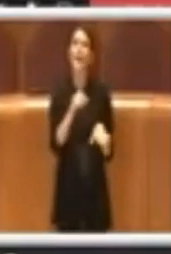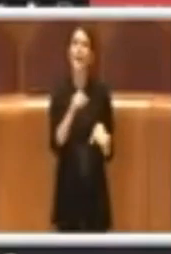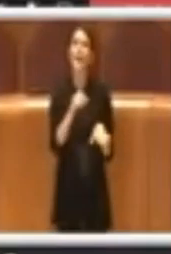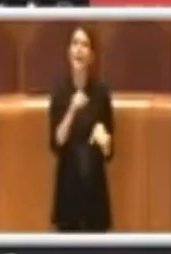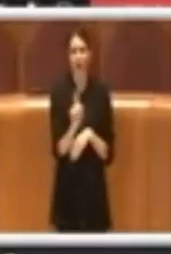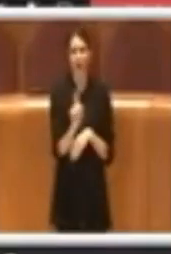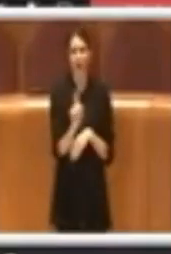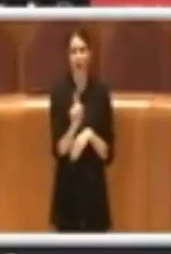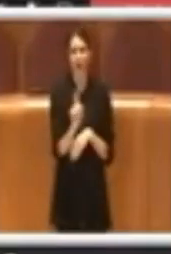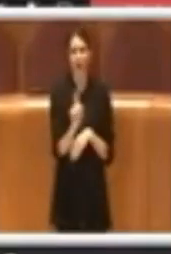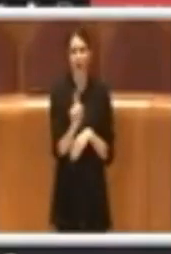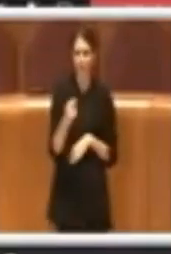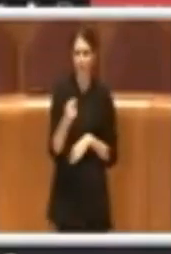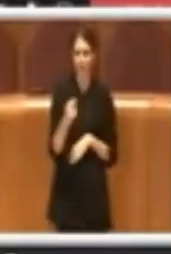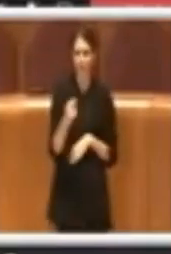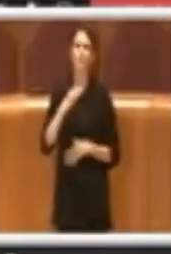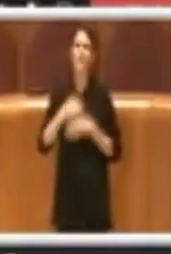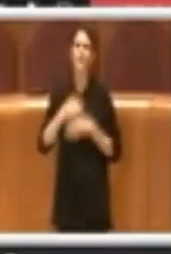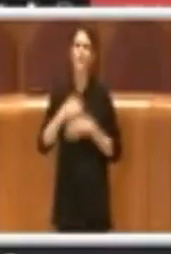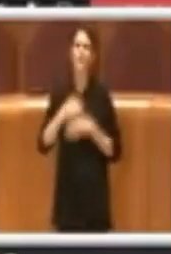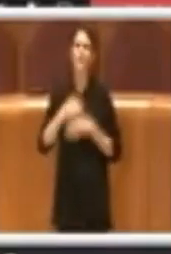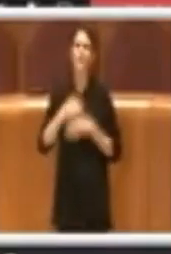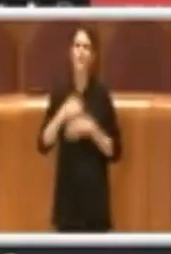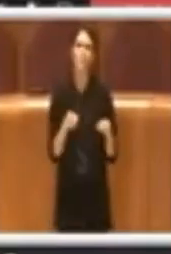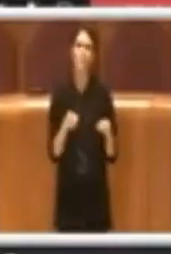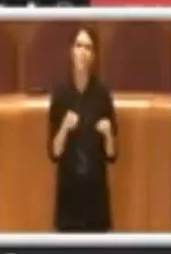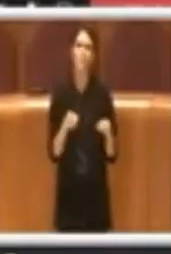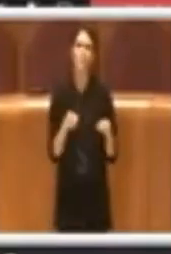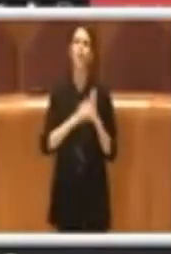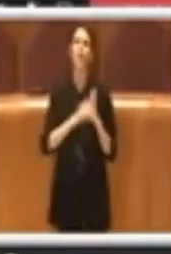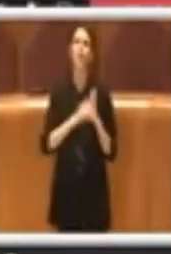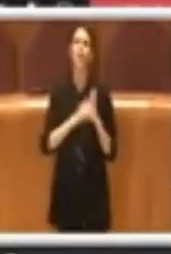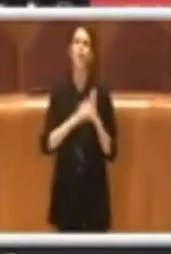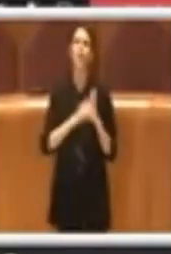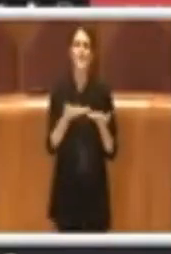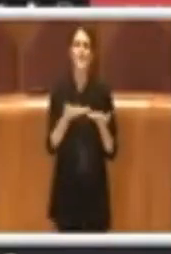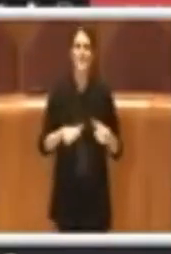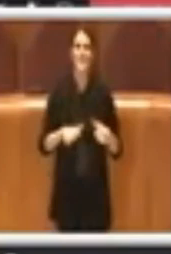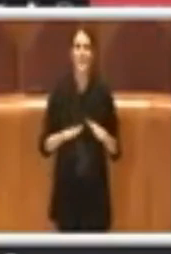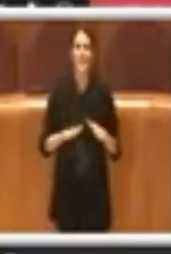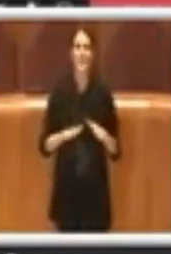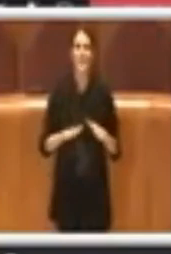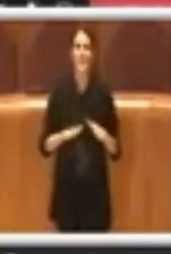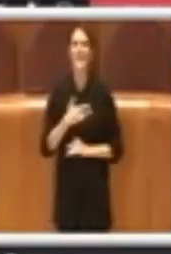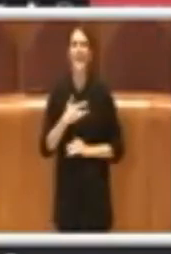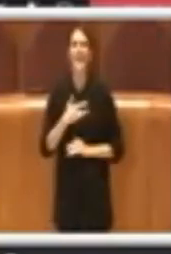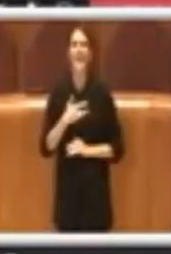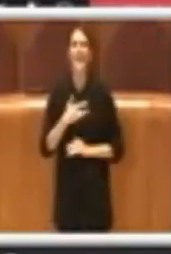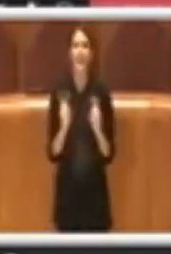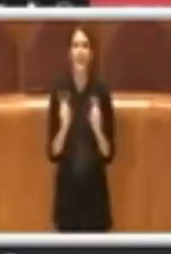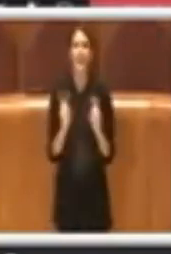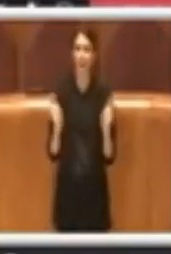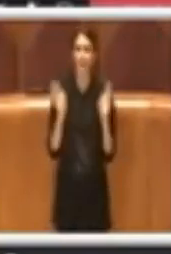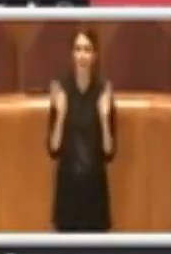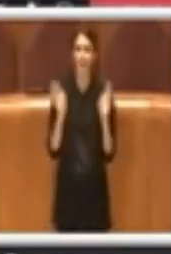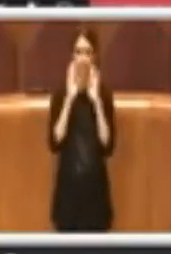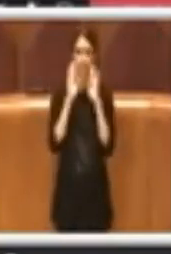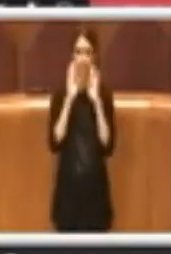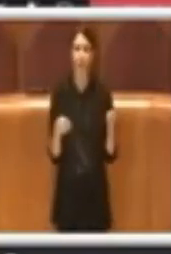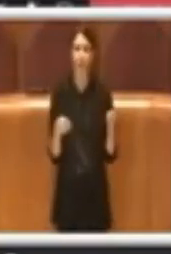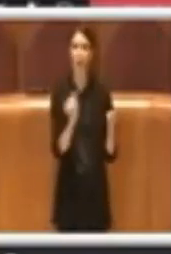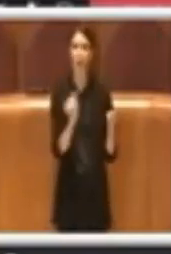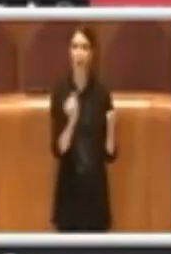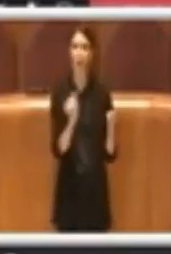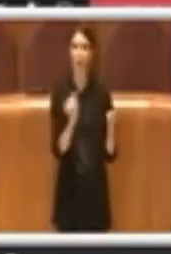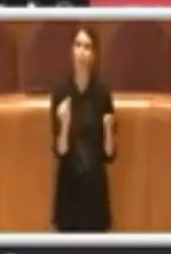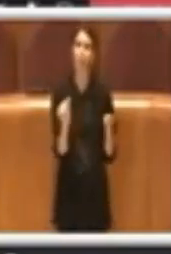hanno presentato l'ordine del giorno. Non si può eticamente dedicarsi solamente